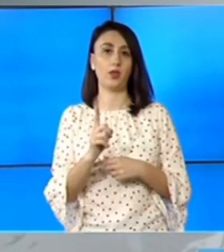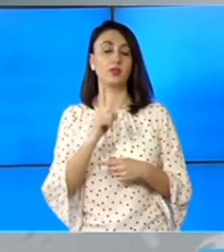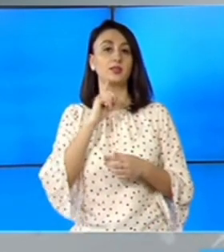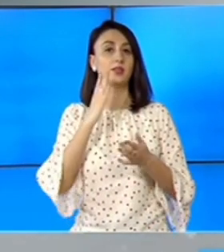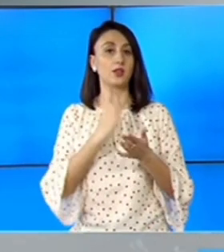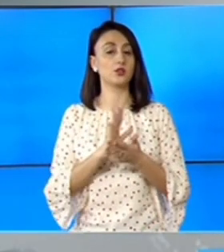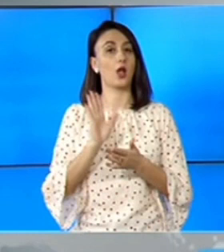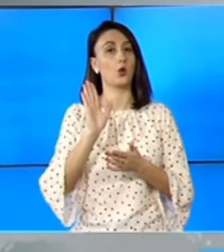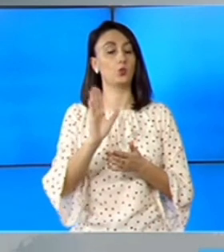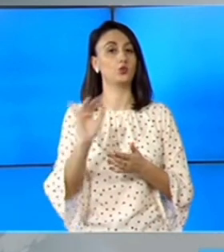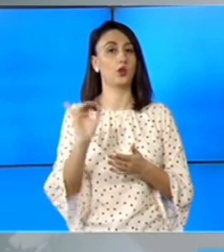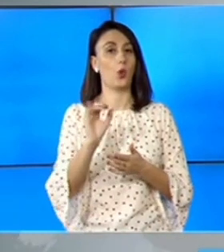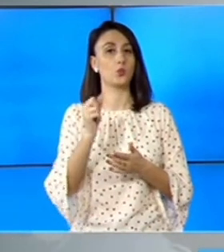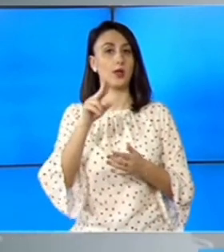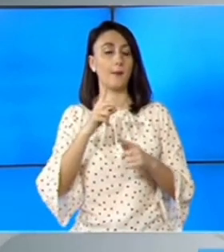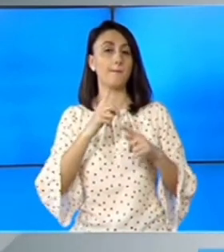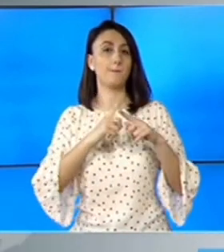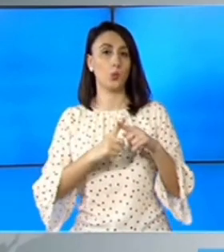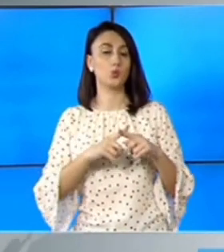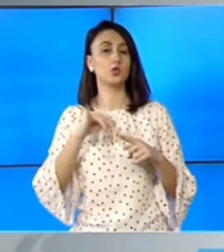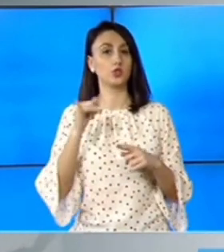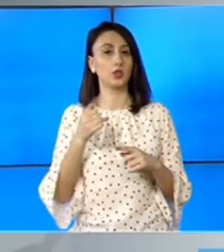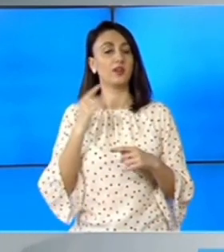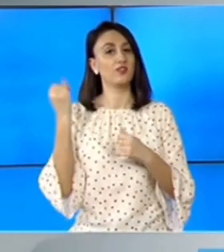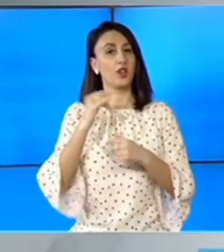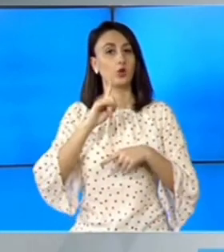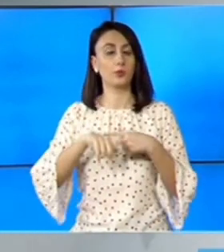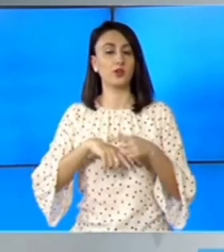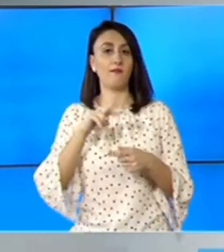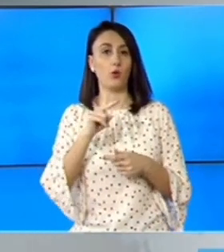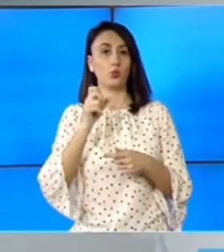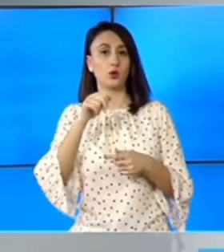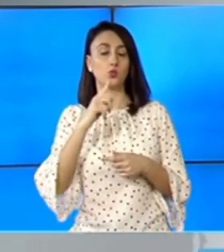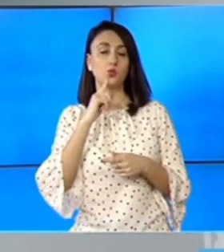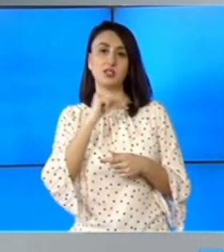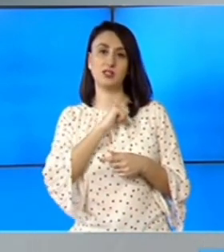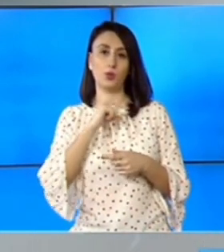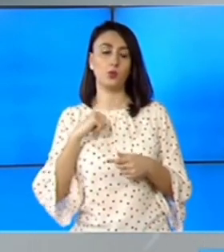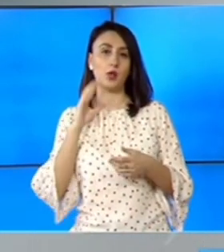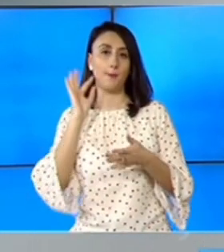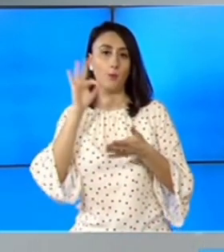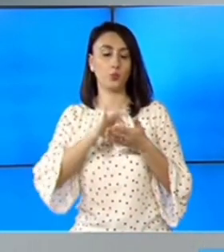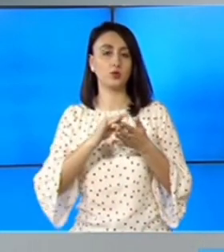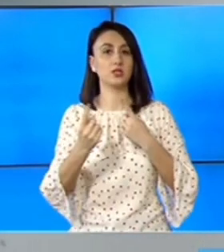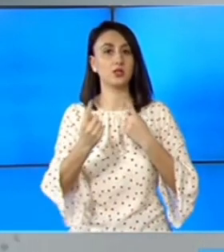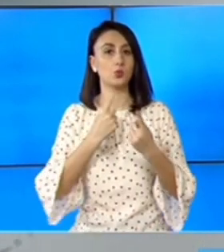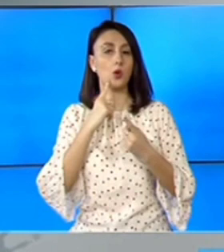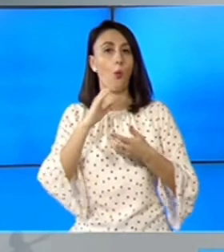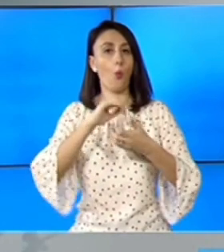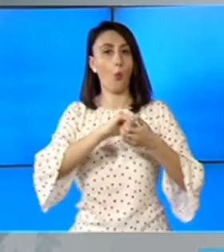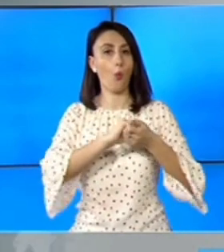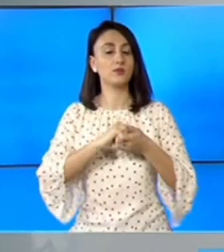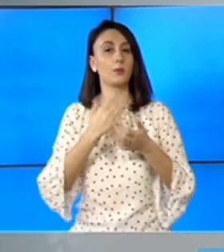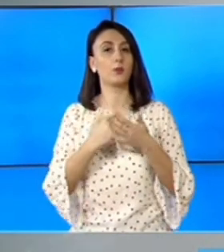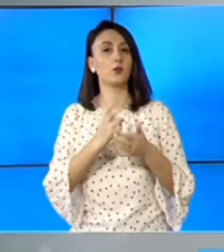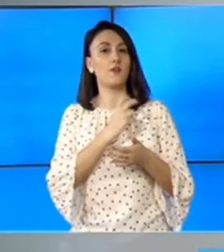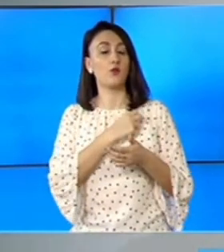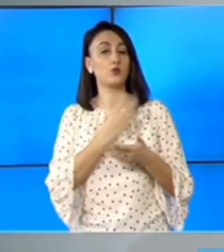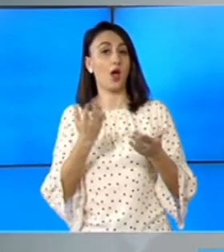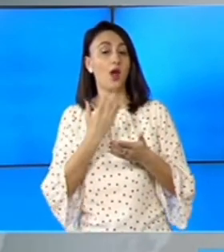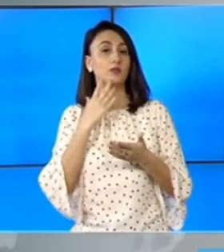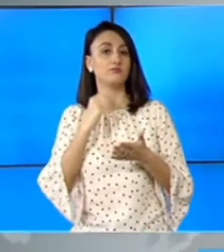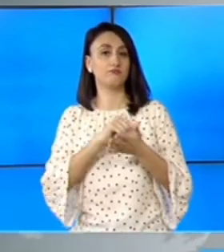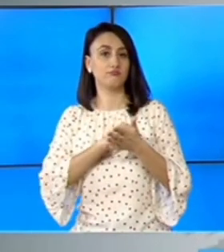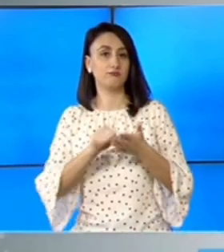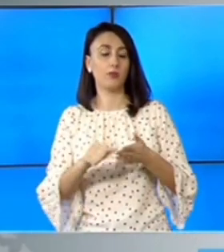Decizia aparține celor de la USR+. Și vine după ce Voiculescu s-a autopropus în discuțiile din coaliție pentru funcția din care a